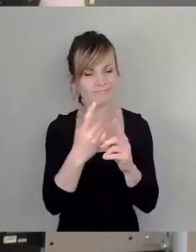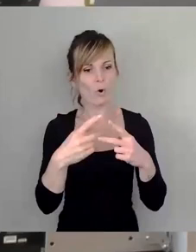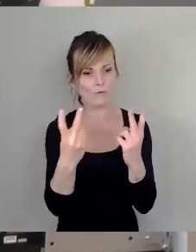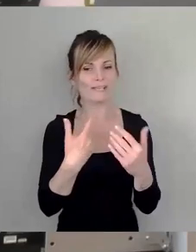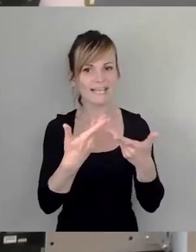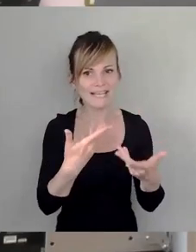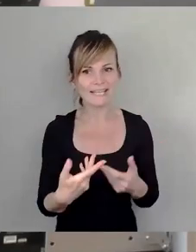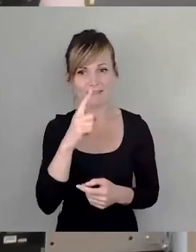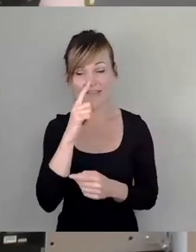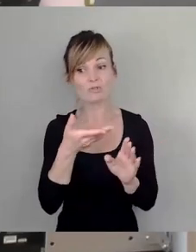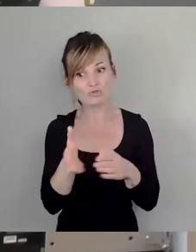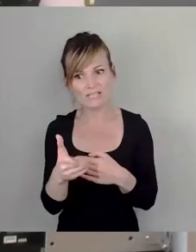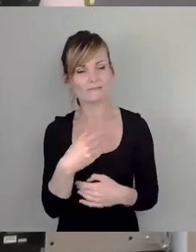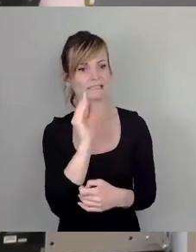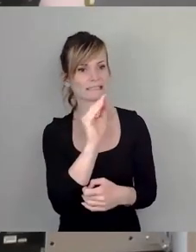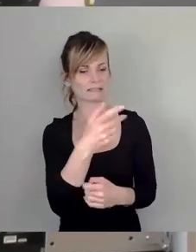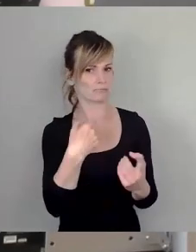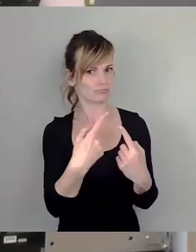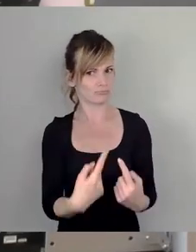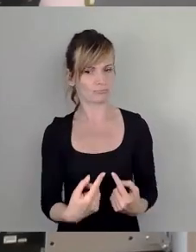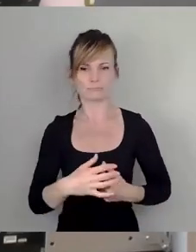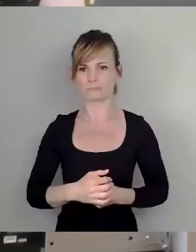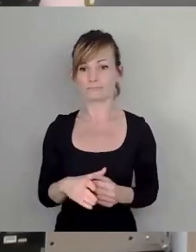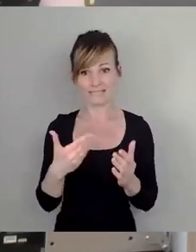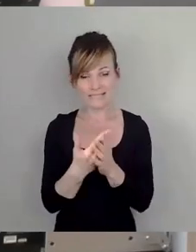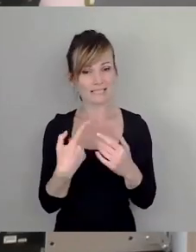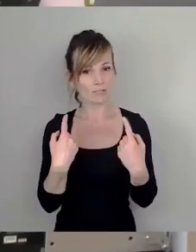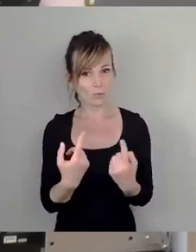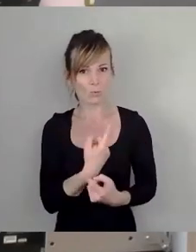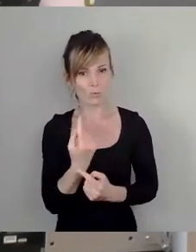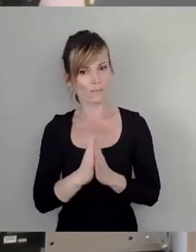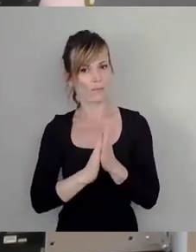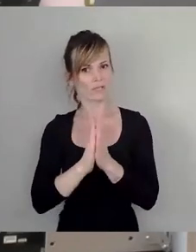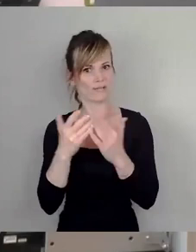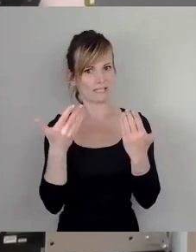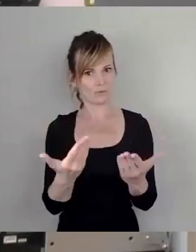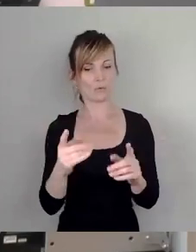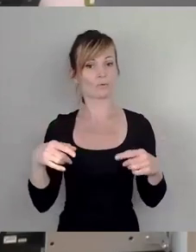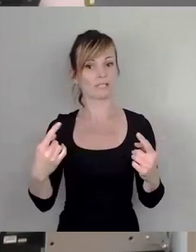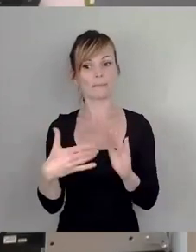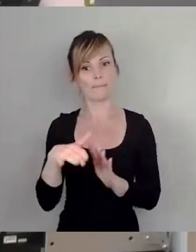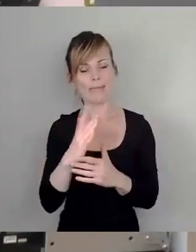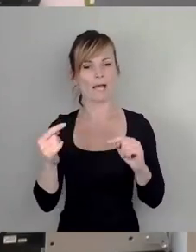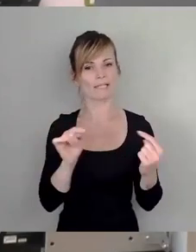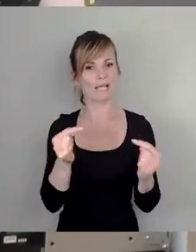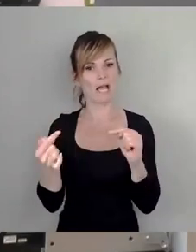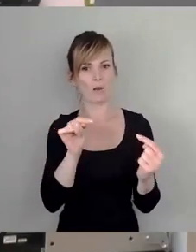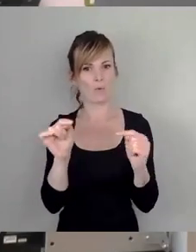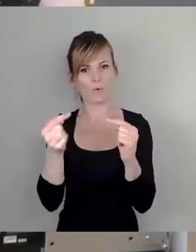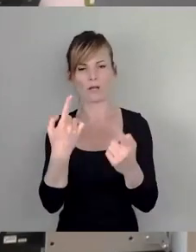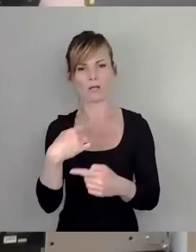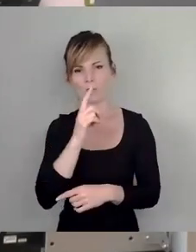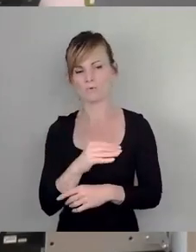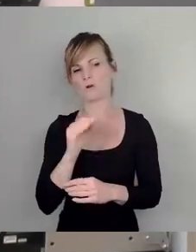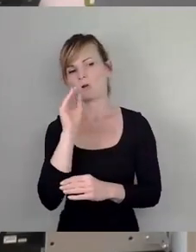schief geht. Das sollte doch unsere Ambition sein, damit wir wieder mehr in den Dialog kommen und nicht nur über die